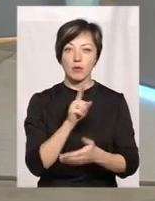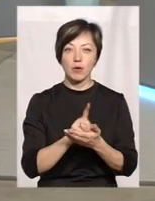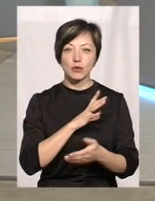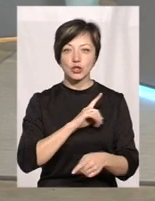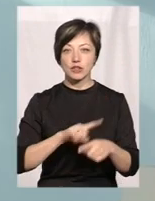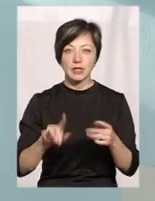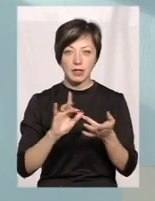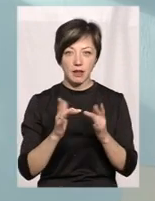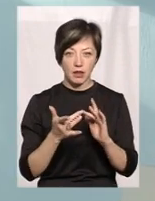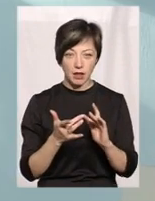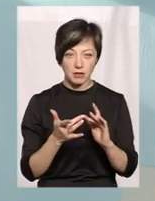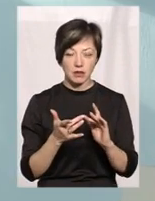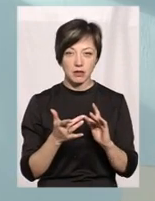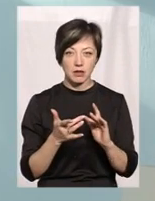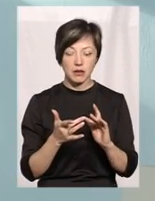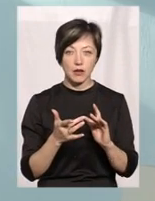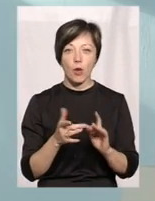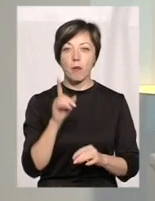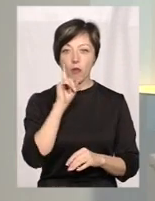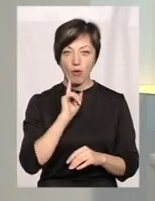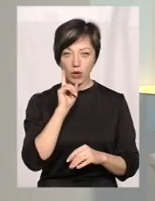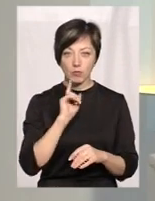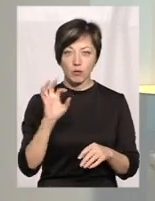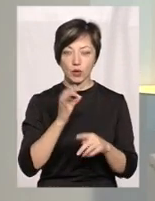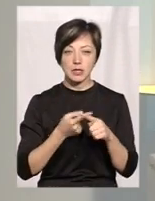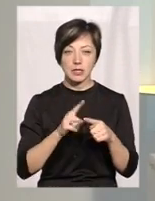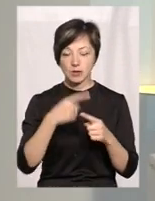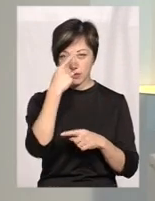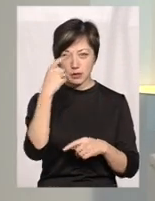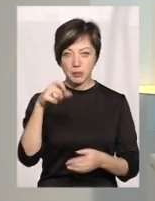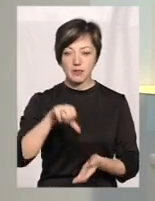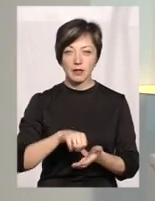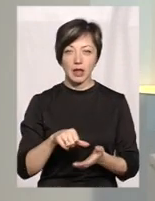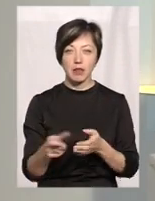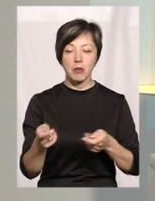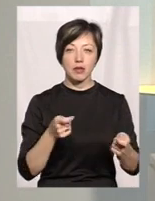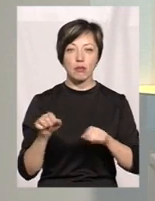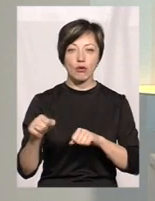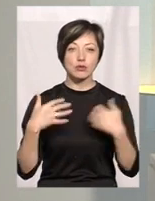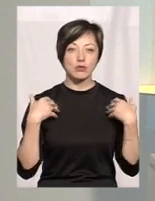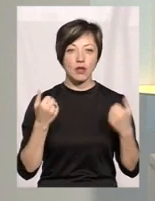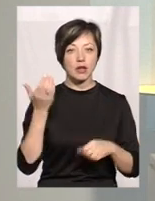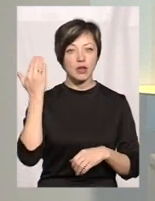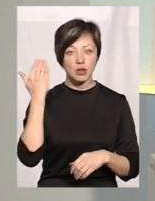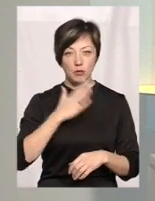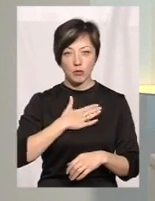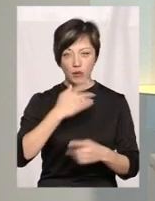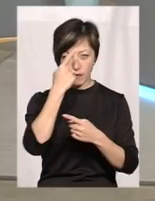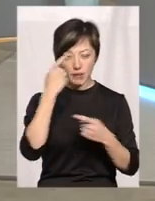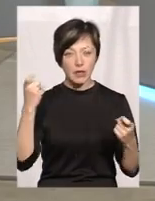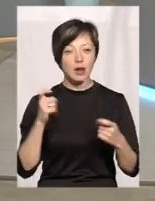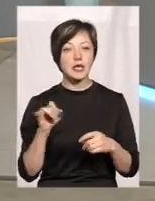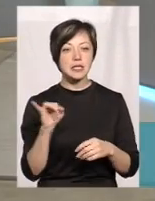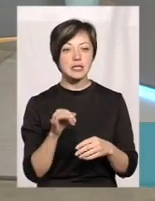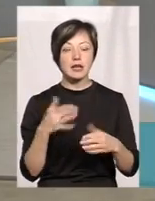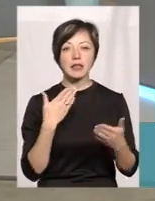швидкісний інтернет. Поки, про це зауважили представники Департаменту охорони здоров'я на наших попередніх ефірах, із